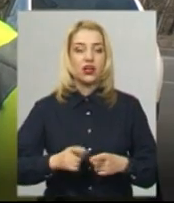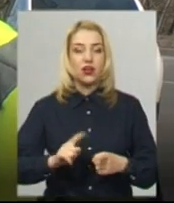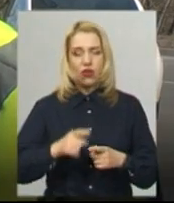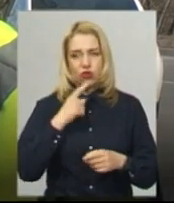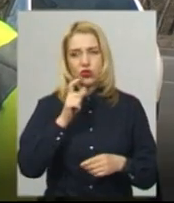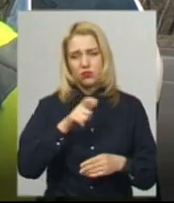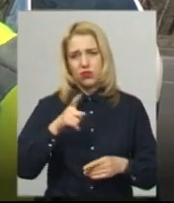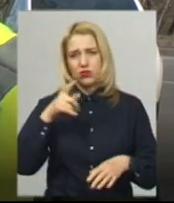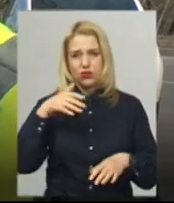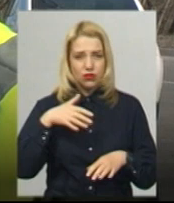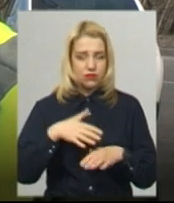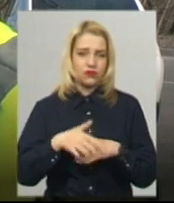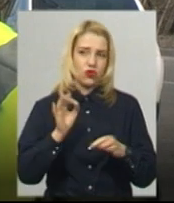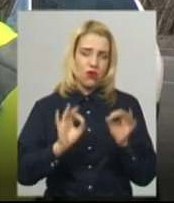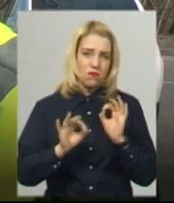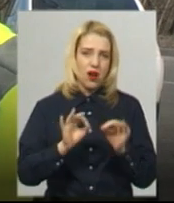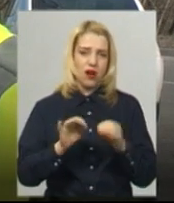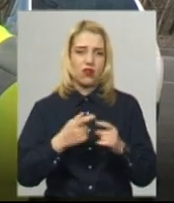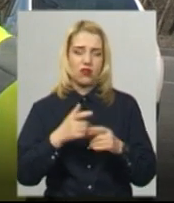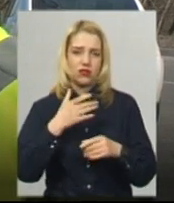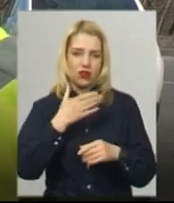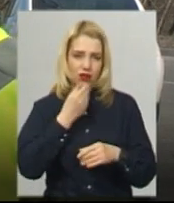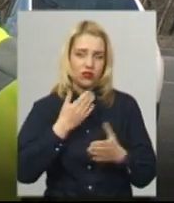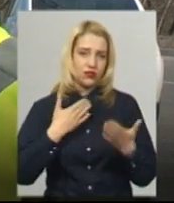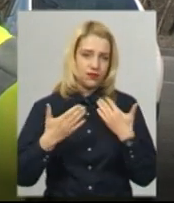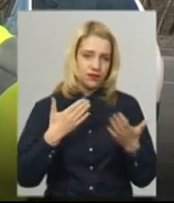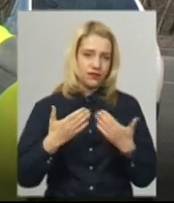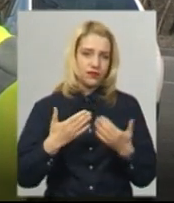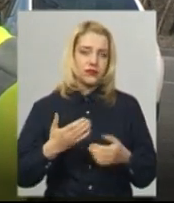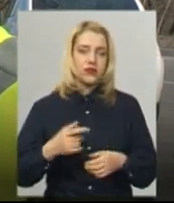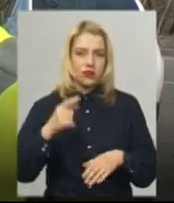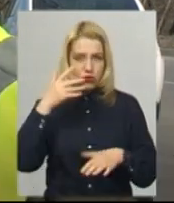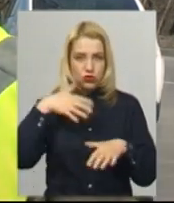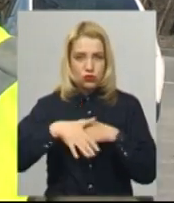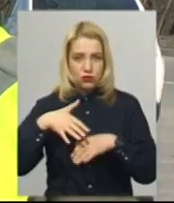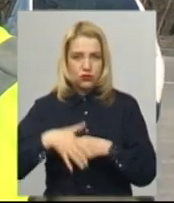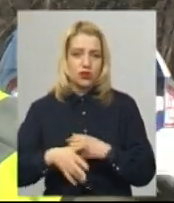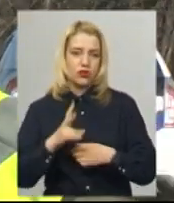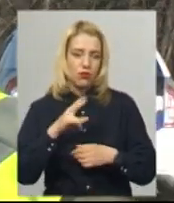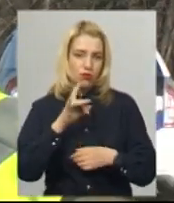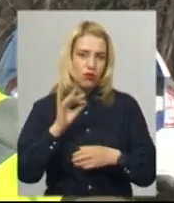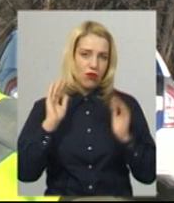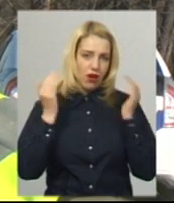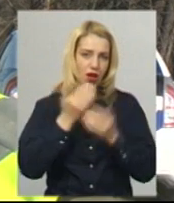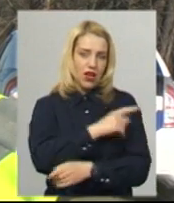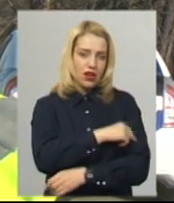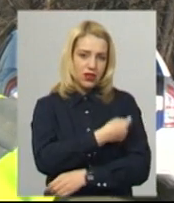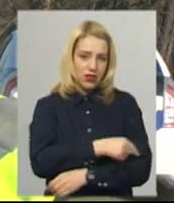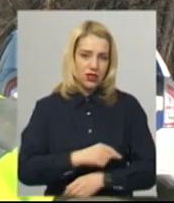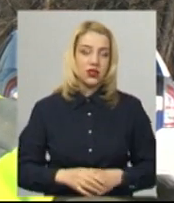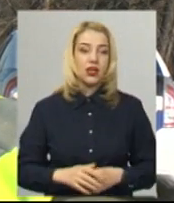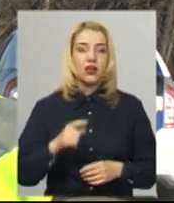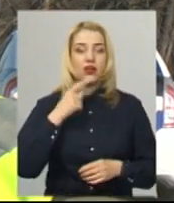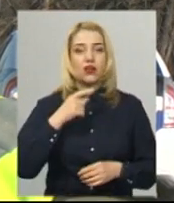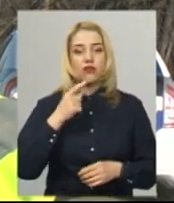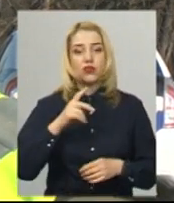нормально, машини зупиняються, адекватно реагурують на карантинні заходи в Хмельницькій вулиці. Бувало, що люди їхали